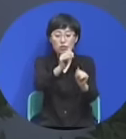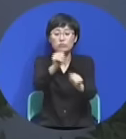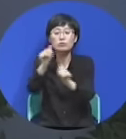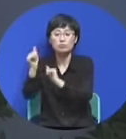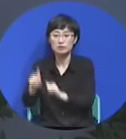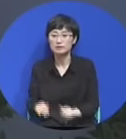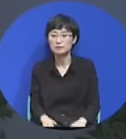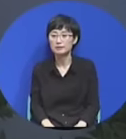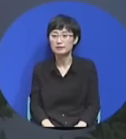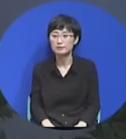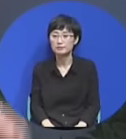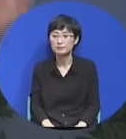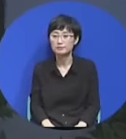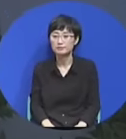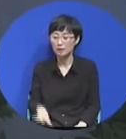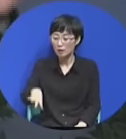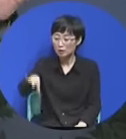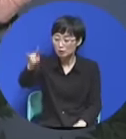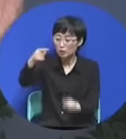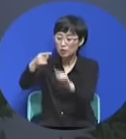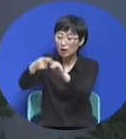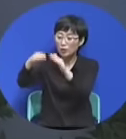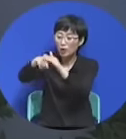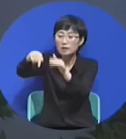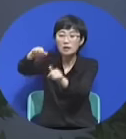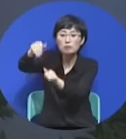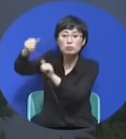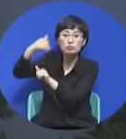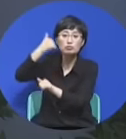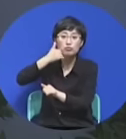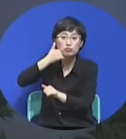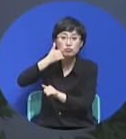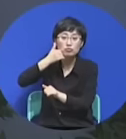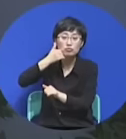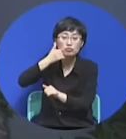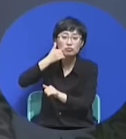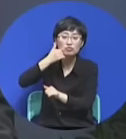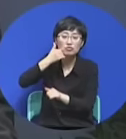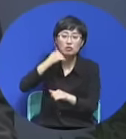하나님은 초대교회 누명선 사람들을 부르셨어요